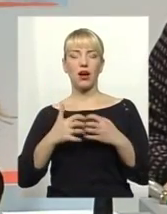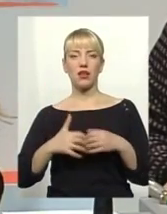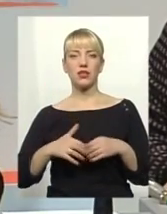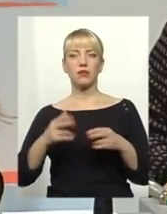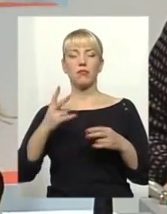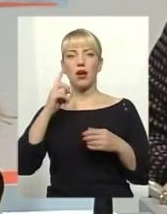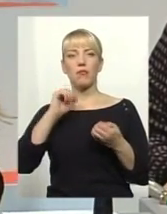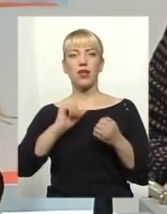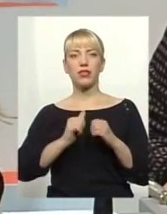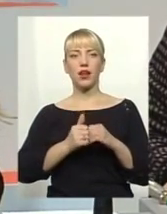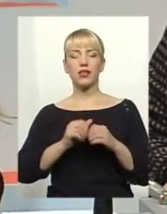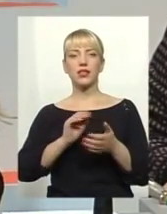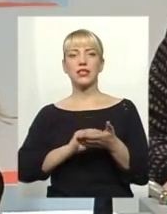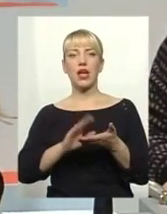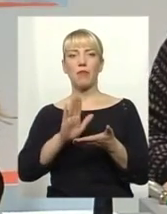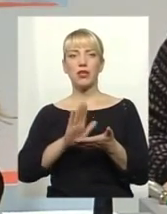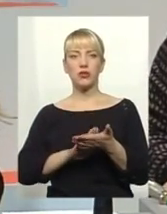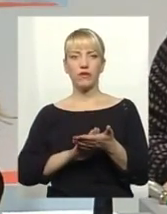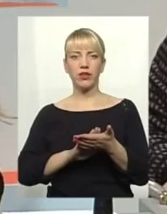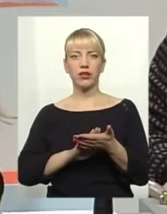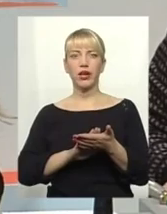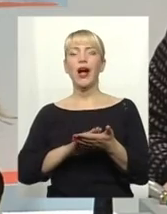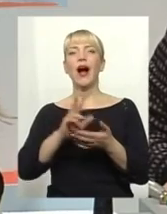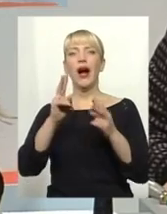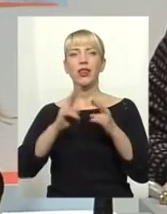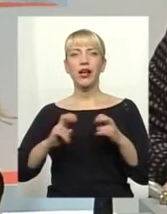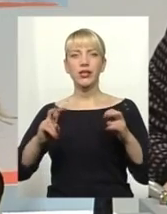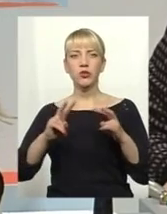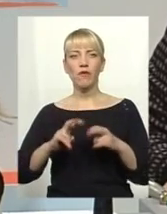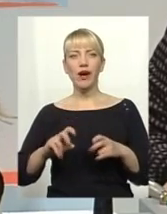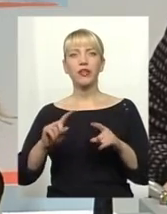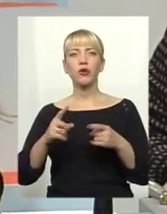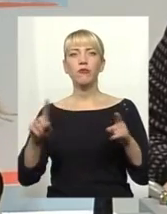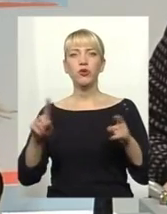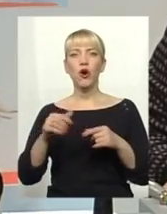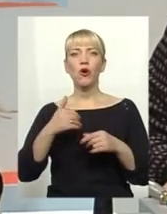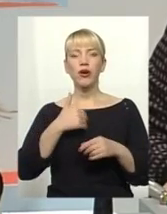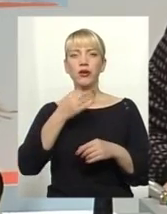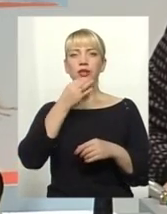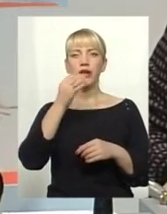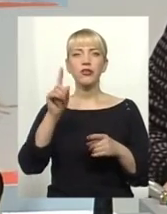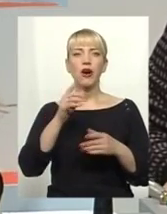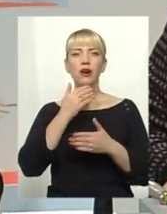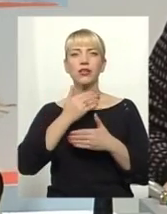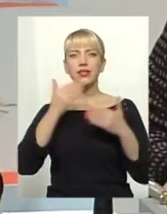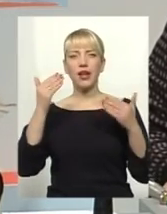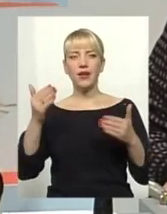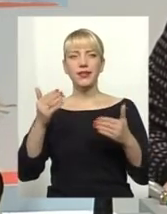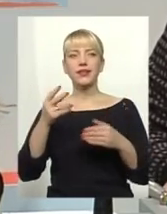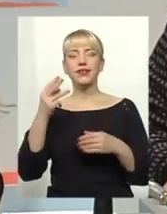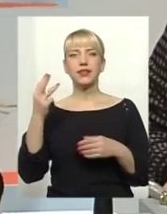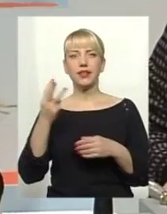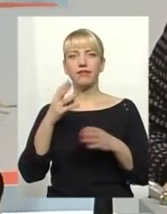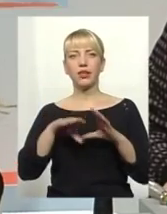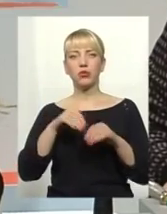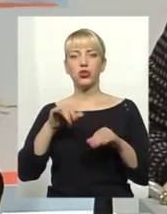пам'ятати, записувати, аналізувати. Тому що хочу сказати, що останні три виборчі